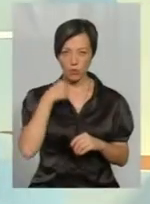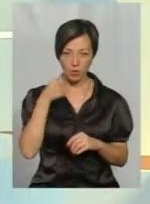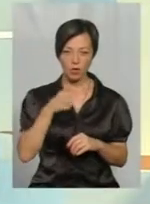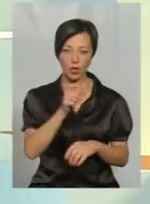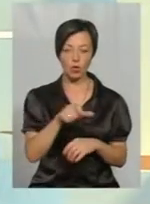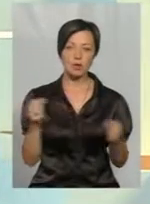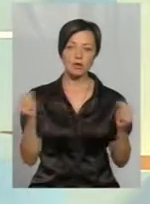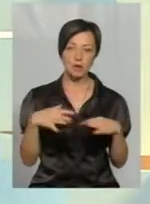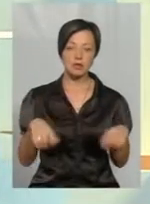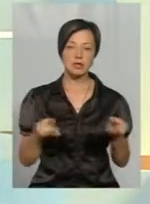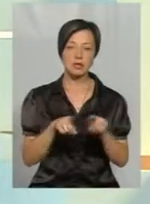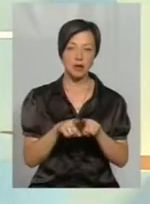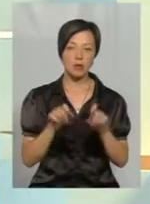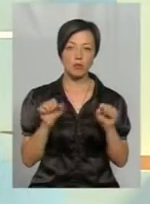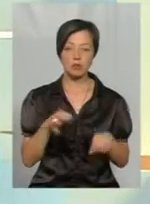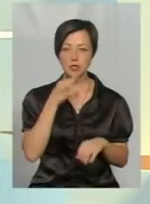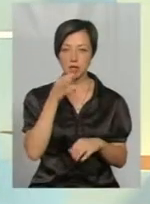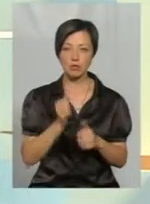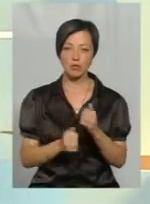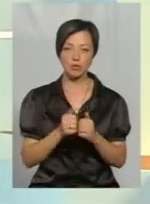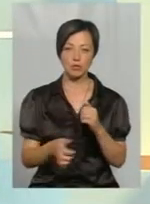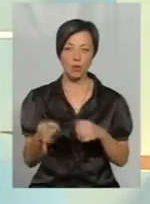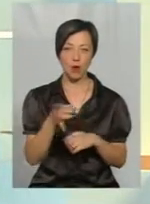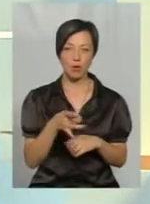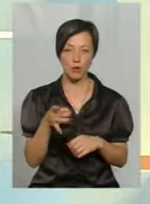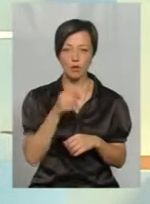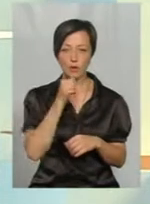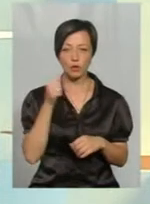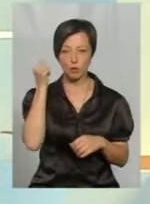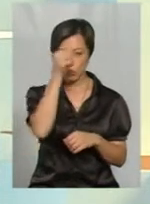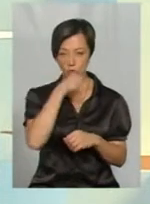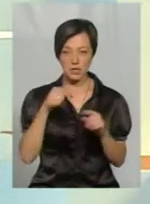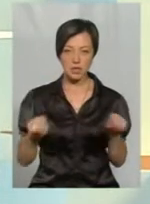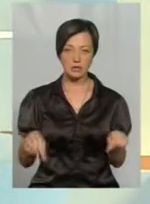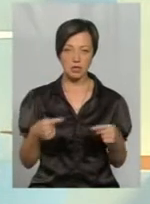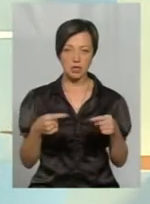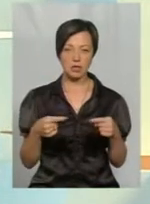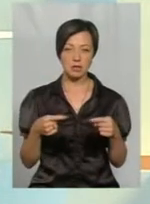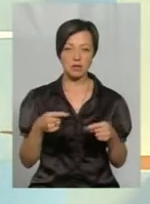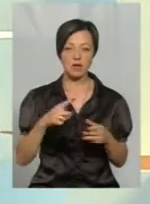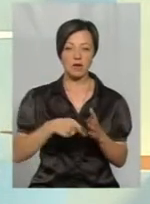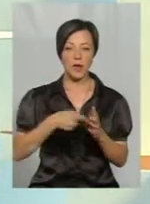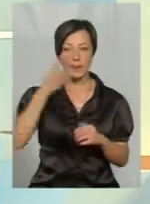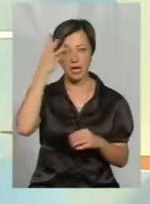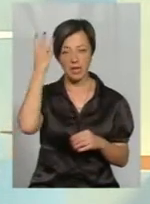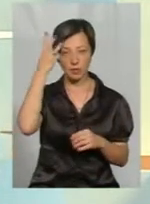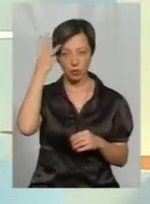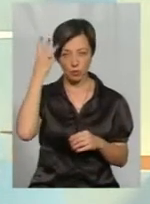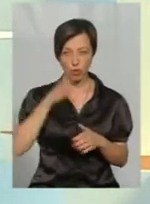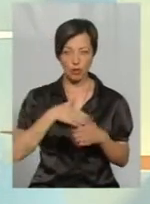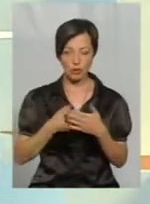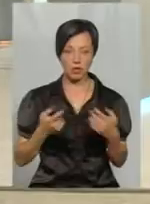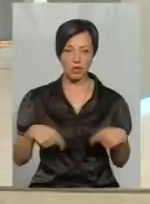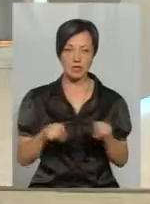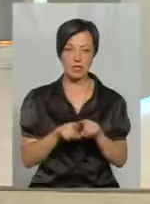збираються. І так, можна сказати, в кожному районі. В минулому році створилась в Хмельницькому громадській